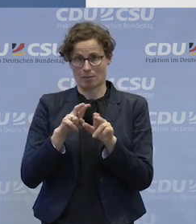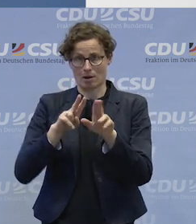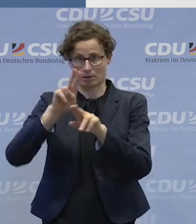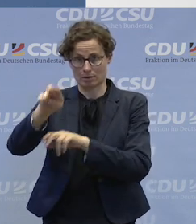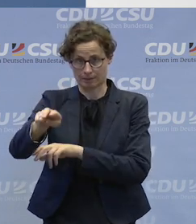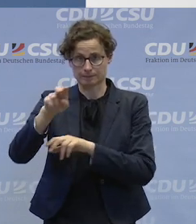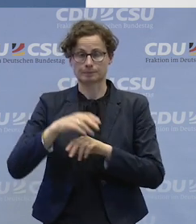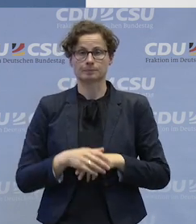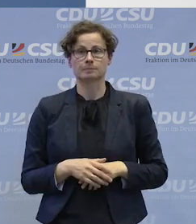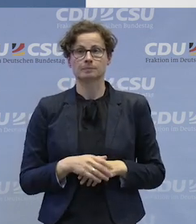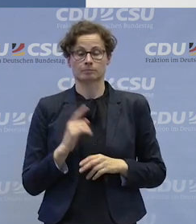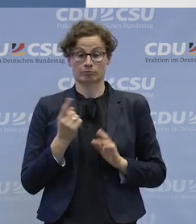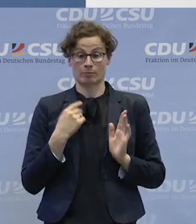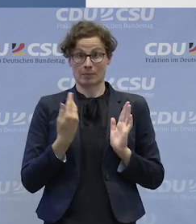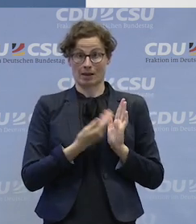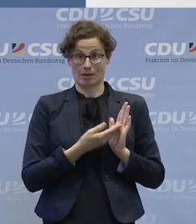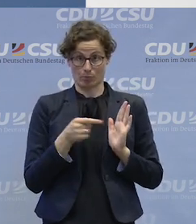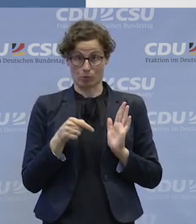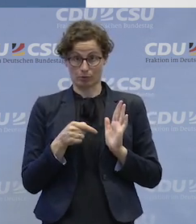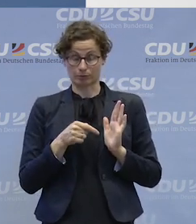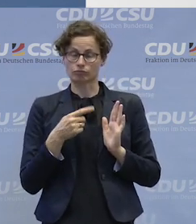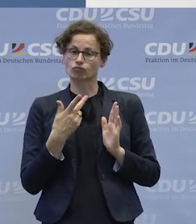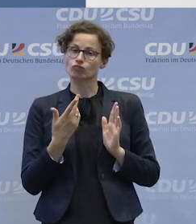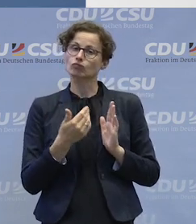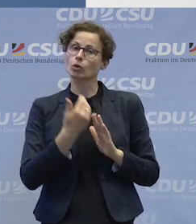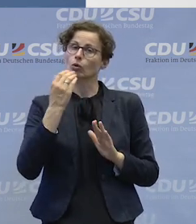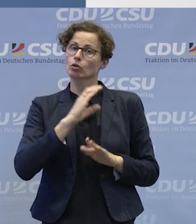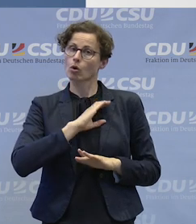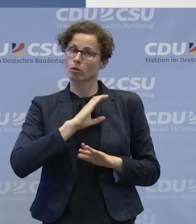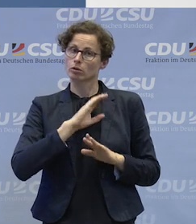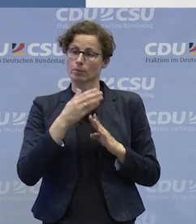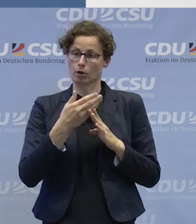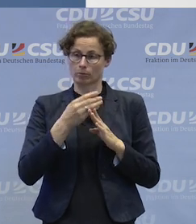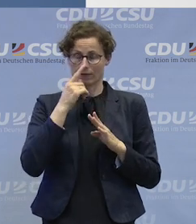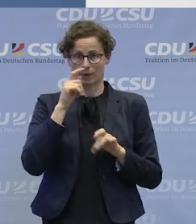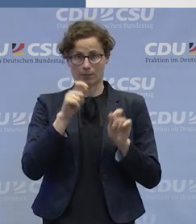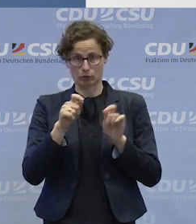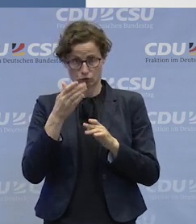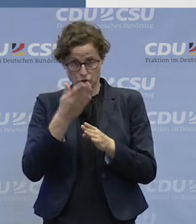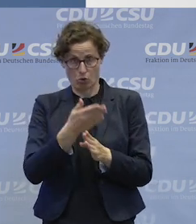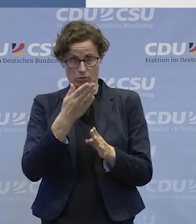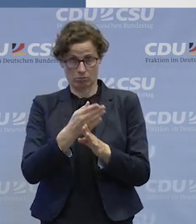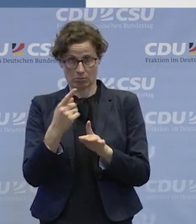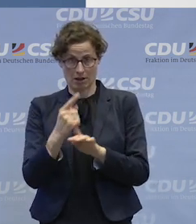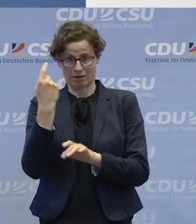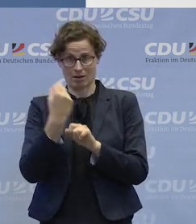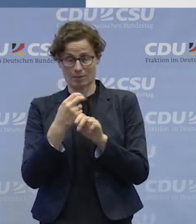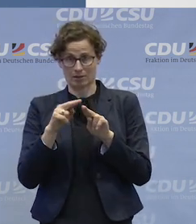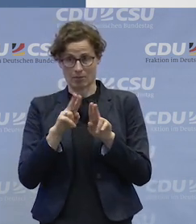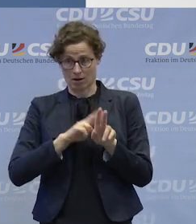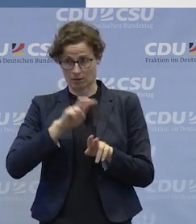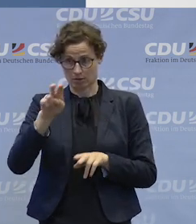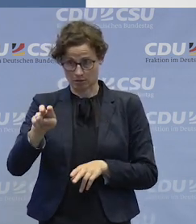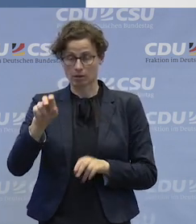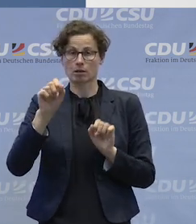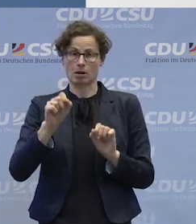wir haben mit dem Angebot noch einmal eine Chance, auch wenn sie im ersten Arbeitsmarkt sind, Arbeitsprozesse zu begleiten